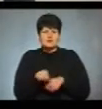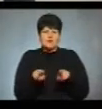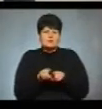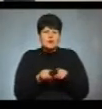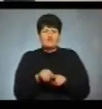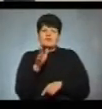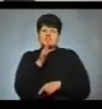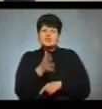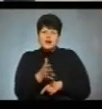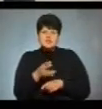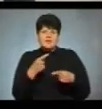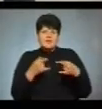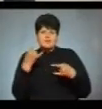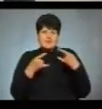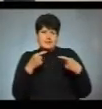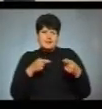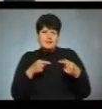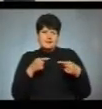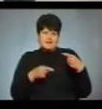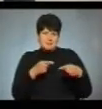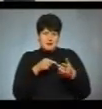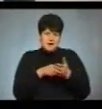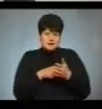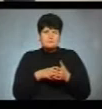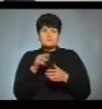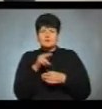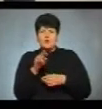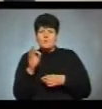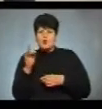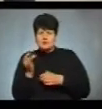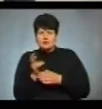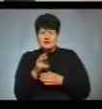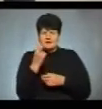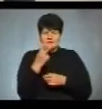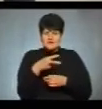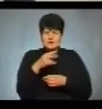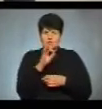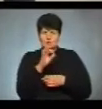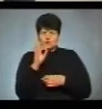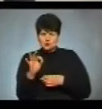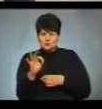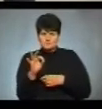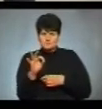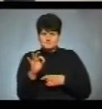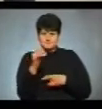час теледебати. Тобто, відповідно, Петро Порошенко прийде на 20.00 на